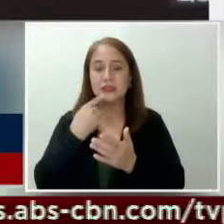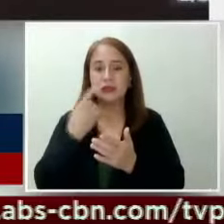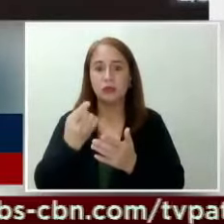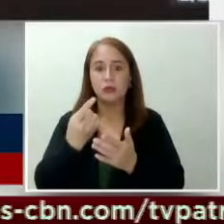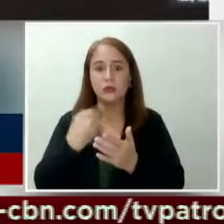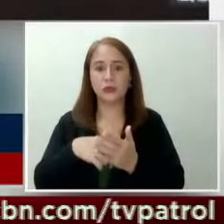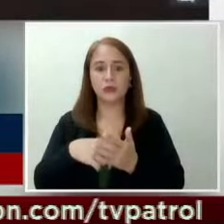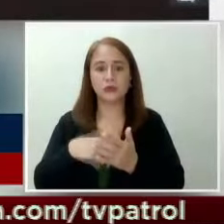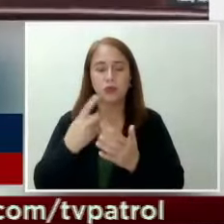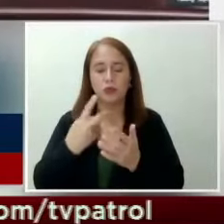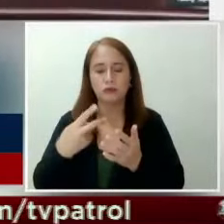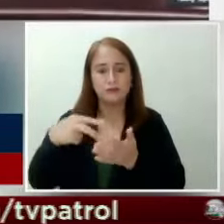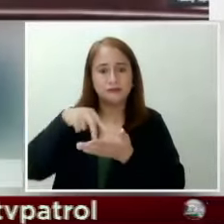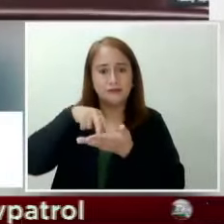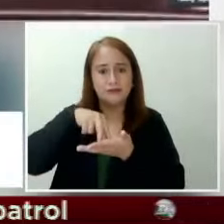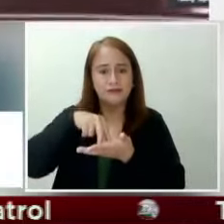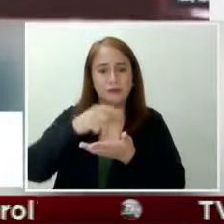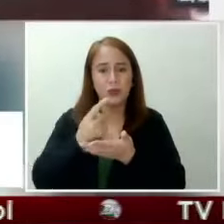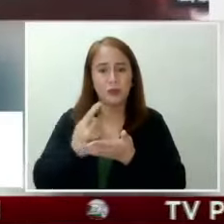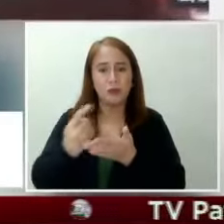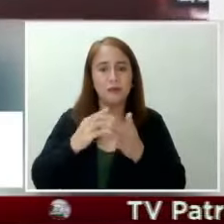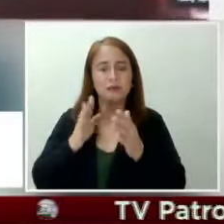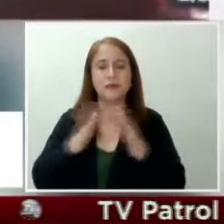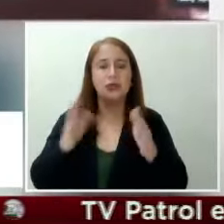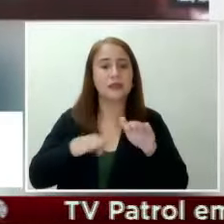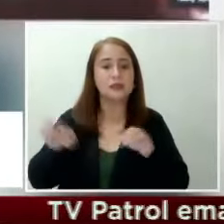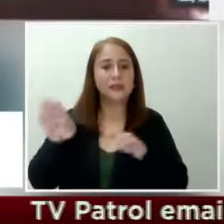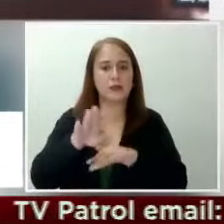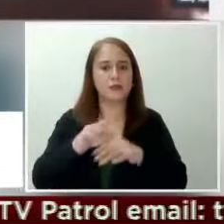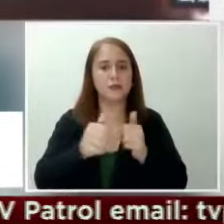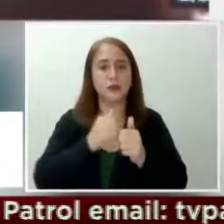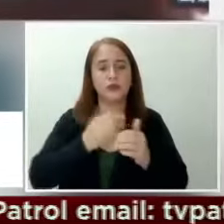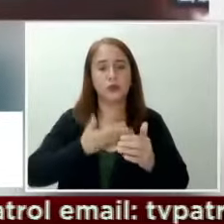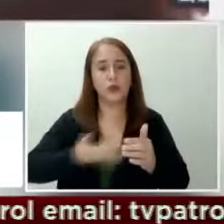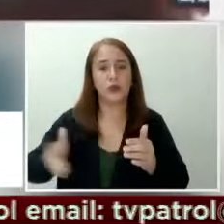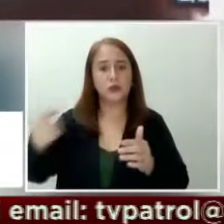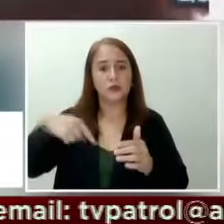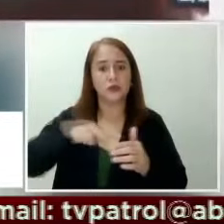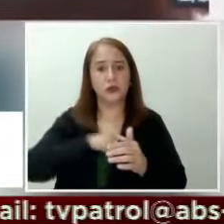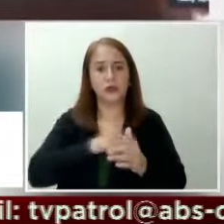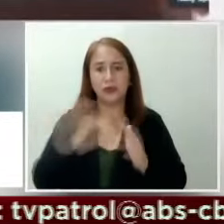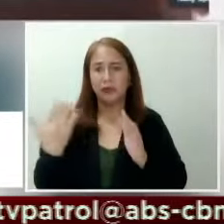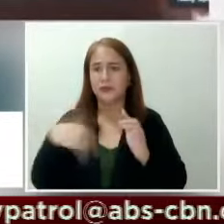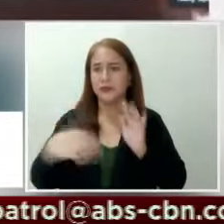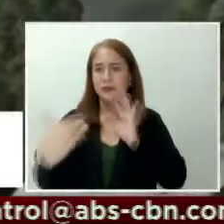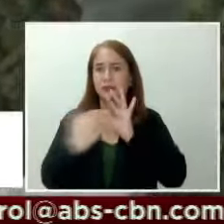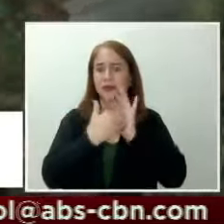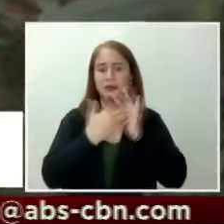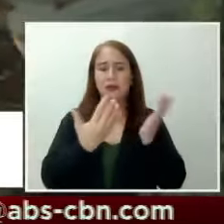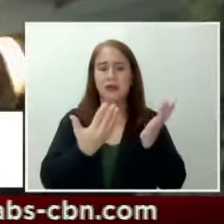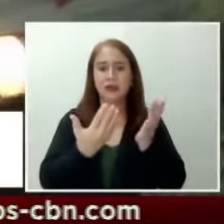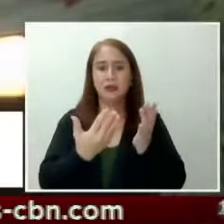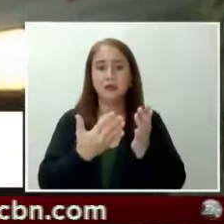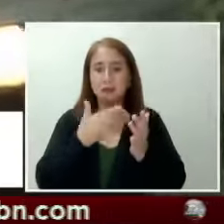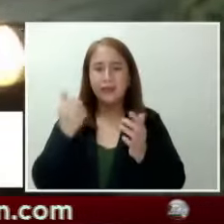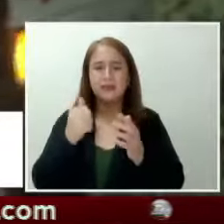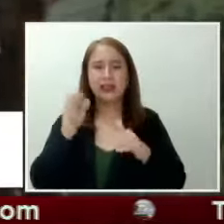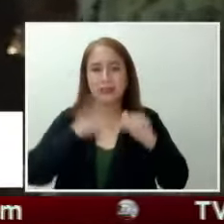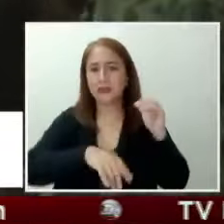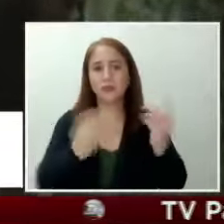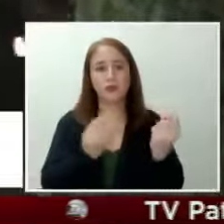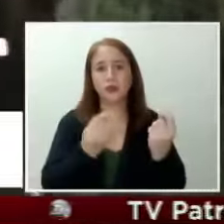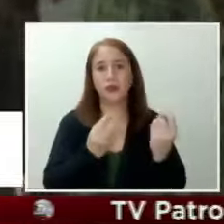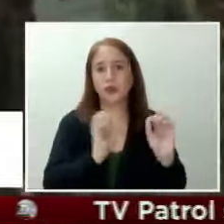alone big step that is most welcome to us who are under attack. It's better than nothing. Gayonman,